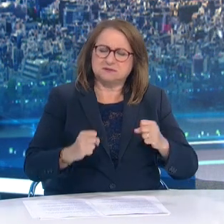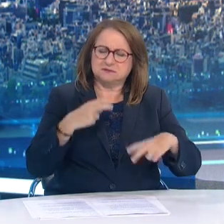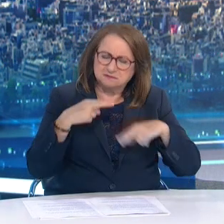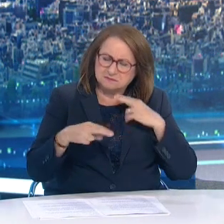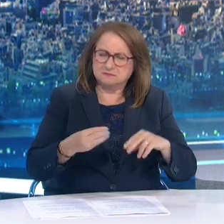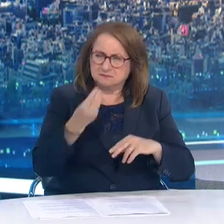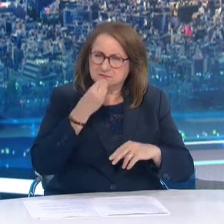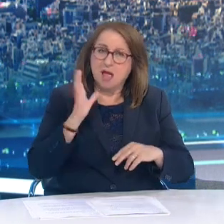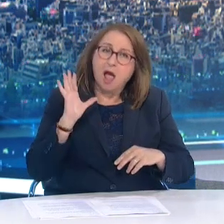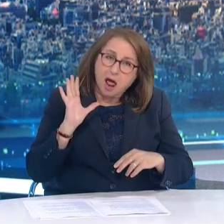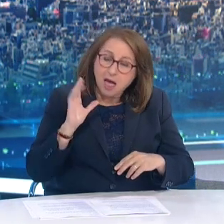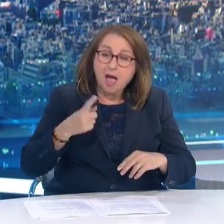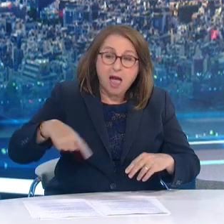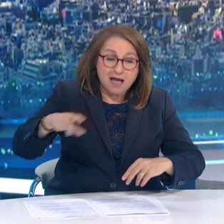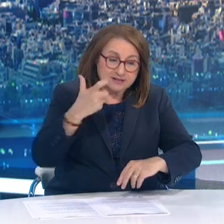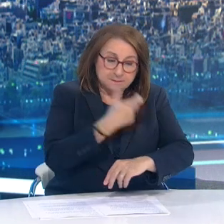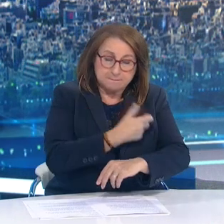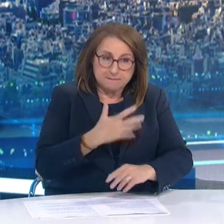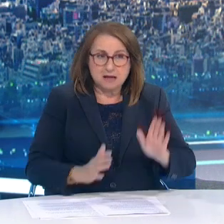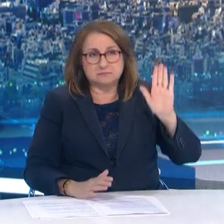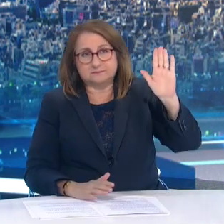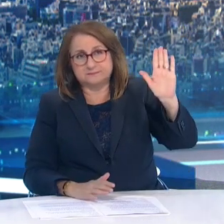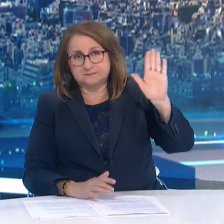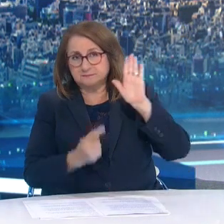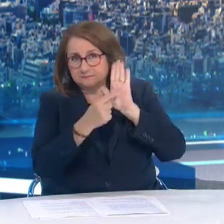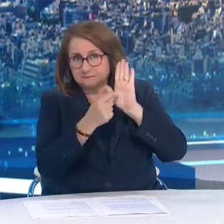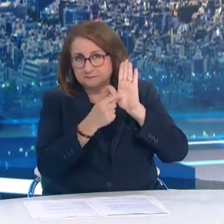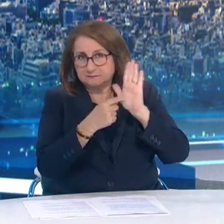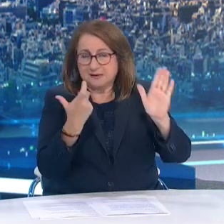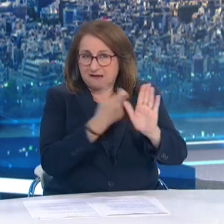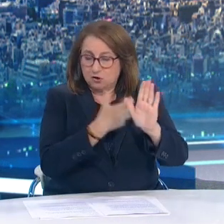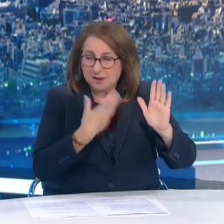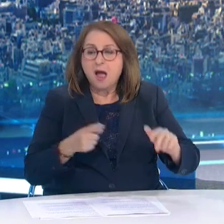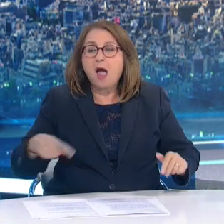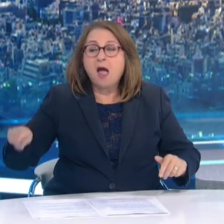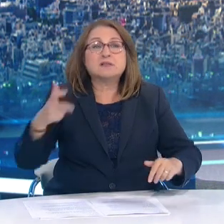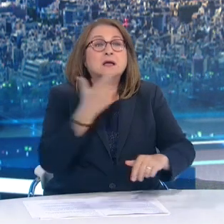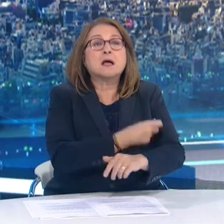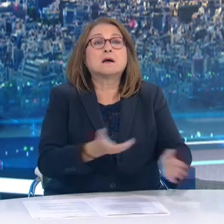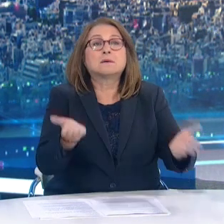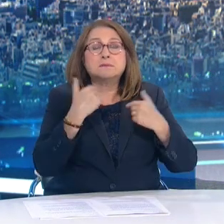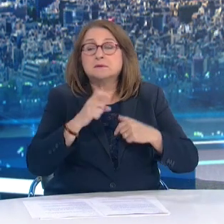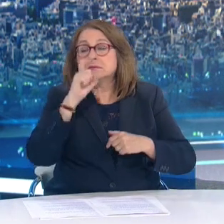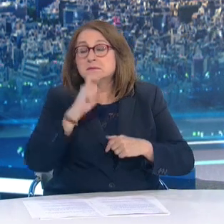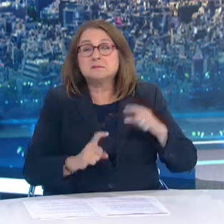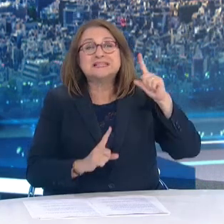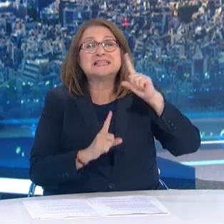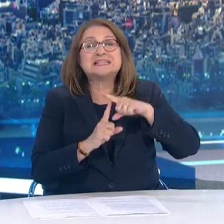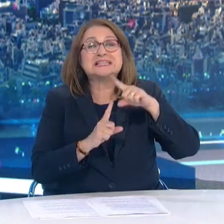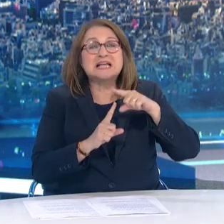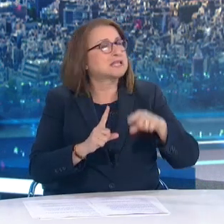να επιδεικνύουν το πιστοποιητικό εμβολιασμού ή πιστοποιητικό νόσησης και ανεμβολίαστη το αποτέλεσμα του τεστ rapid PCR